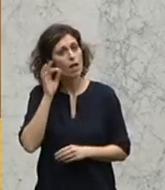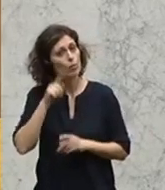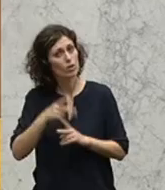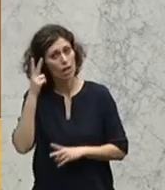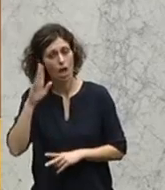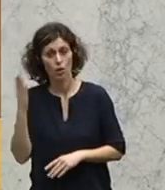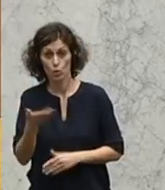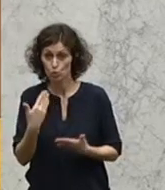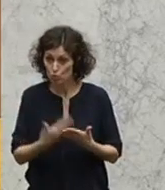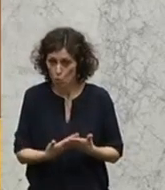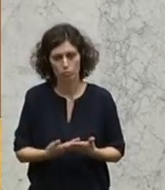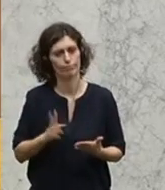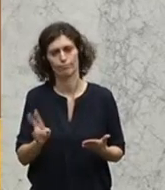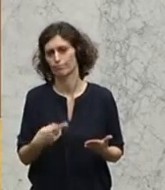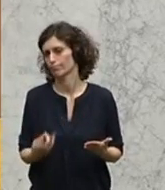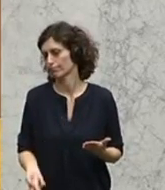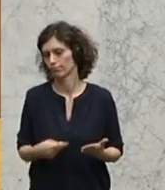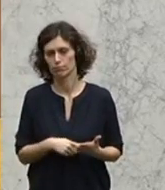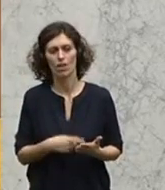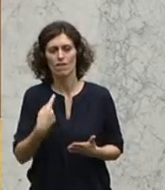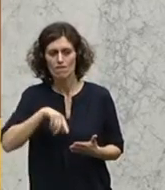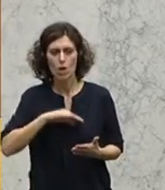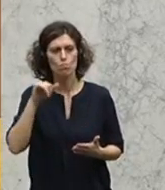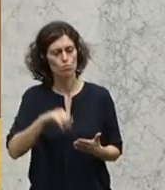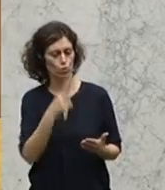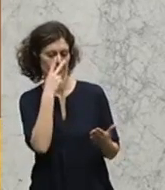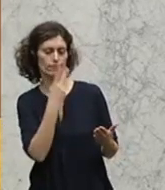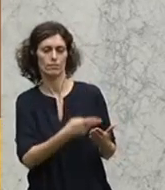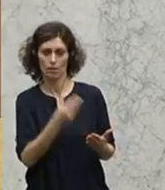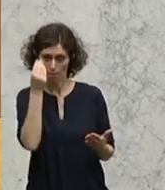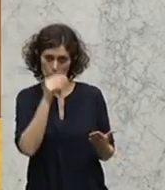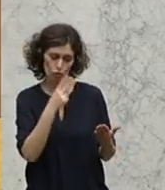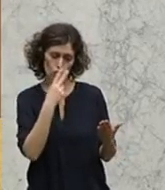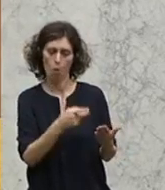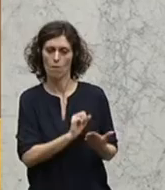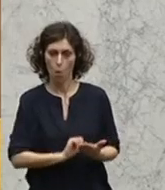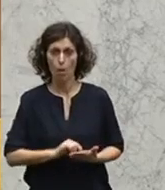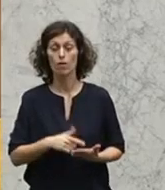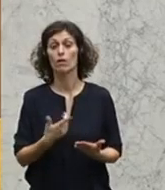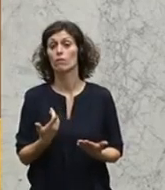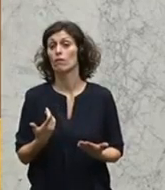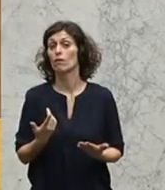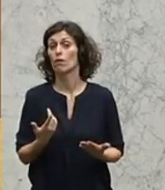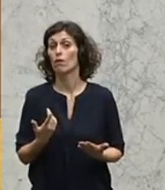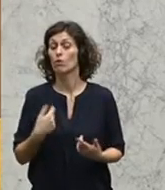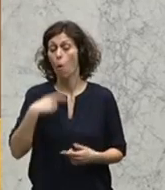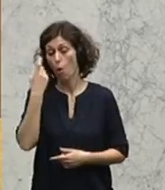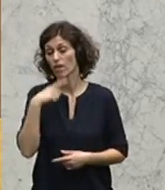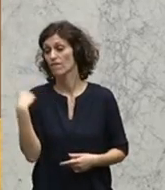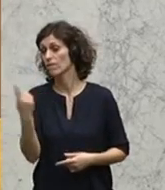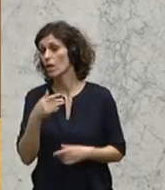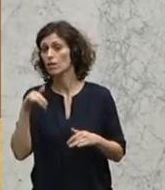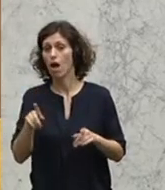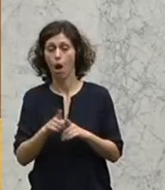kann es wirklich nicht sein. Hier müssen wir das Augenmerk darauf legen und ich hoffe, dass wir hier auch eine